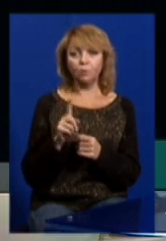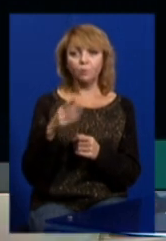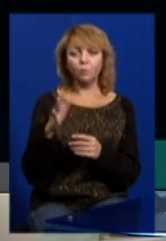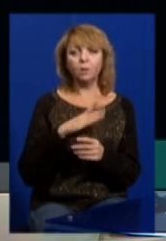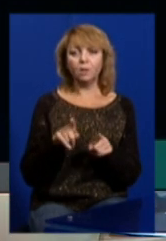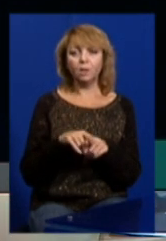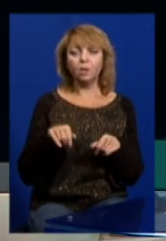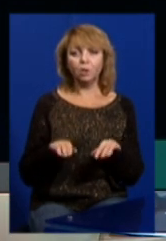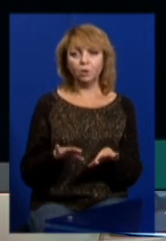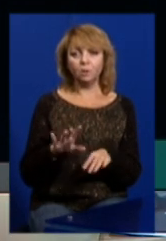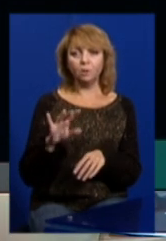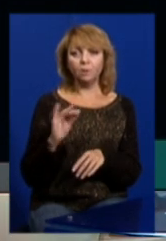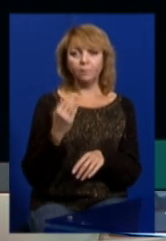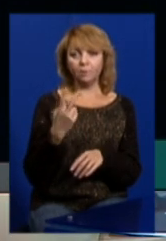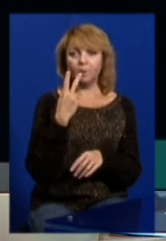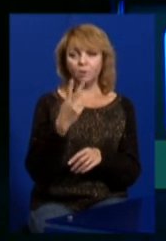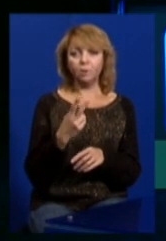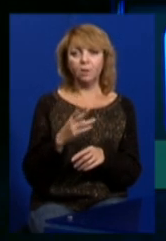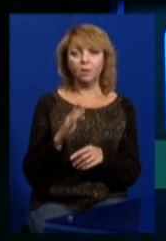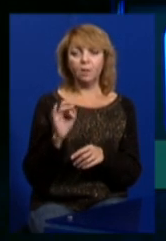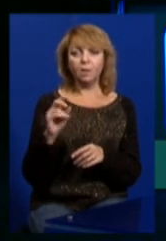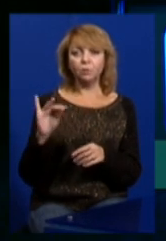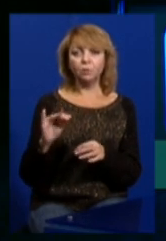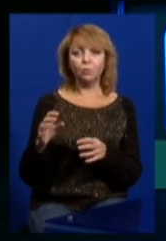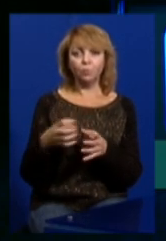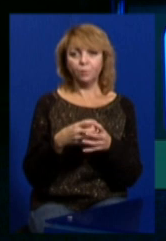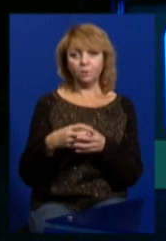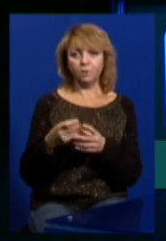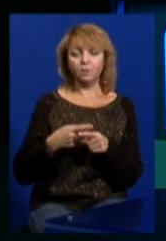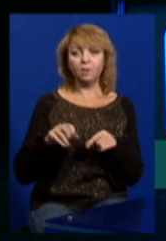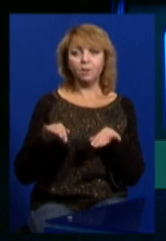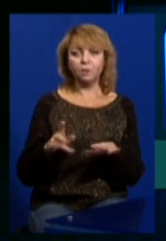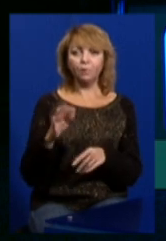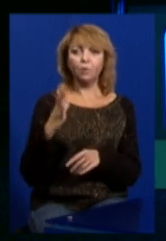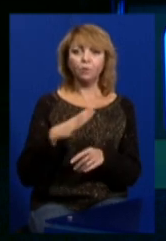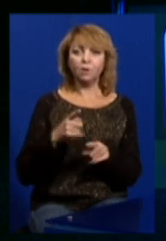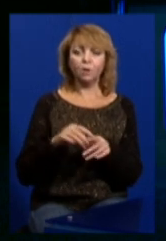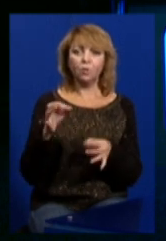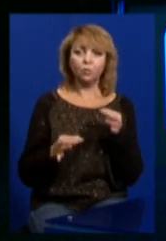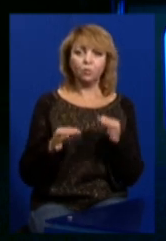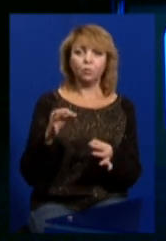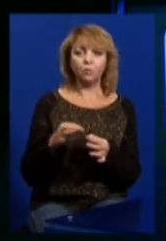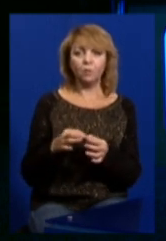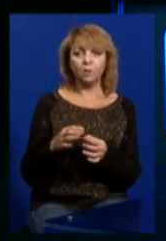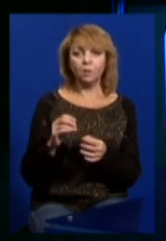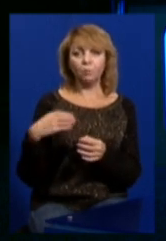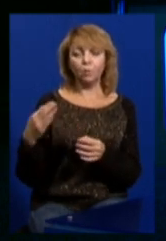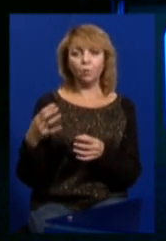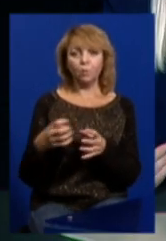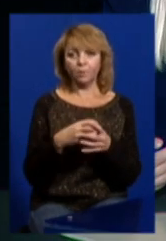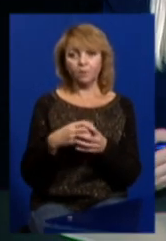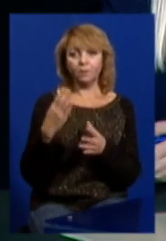було таке рішення? І ви бачили реакцію суспільства на це рішення? Чи ви очікували такий осуд з боку громадськості? І чи